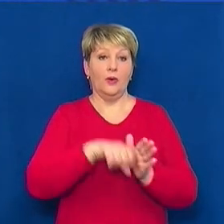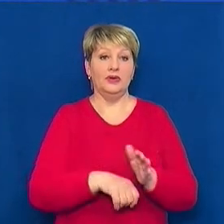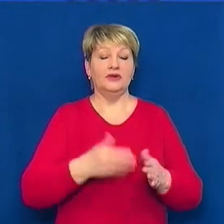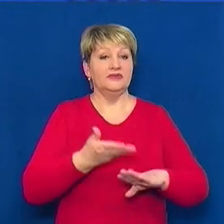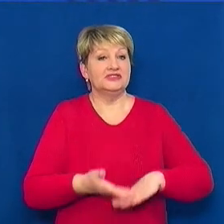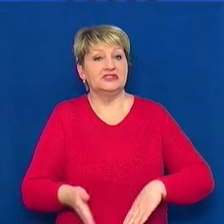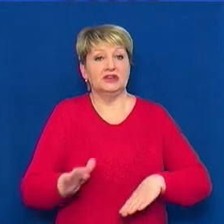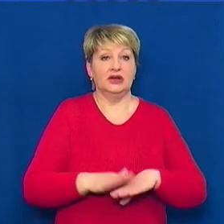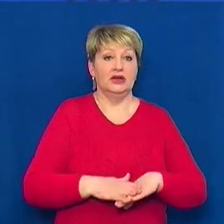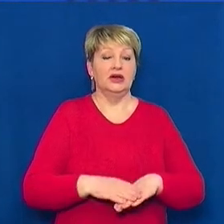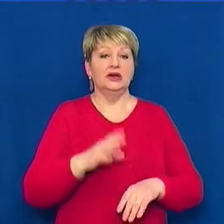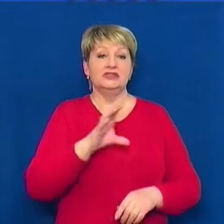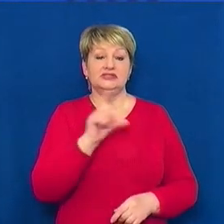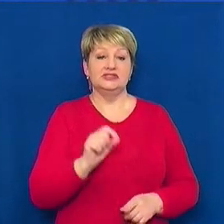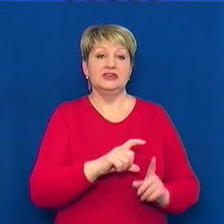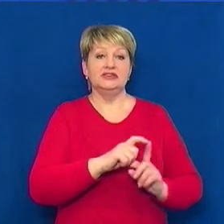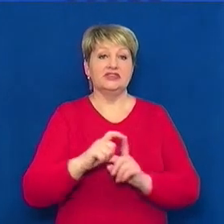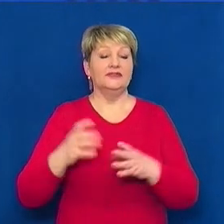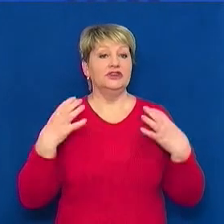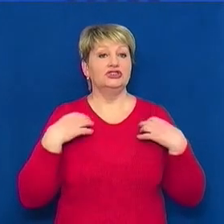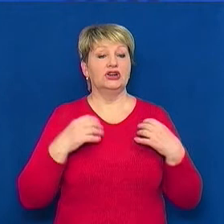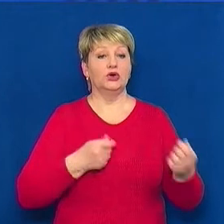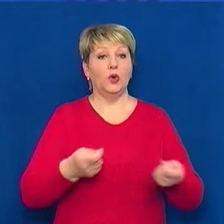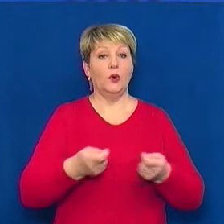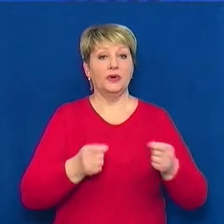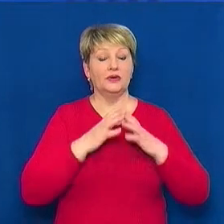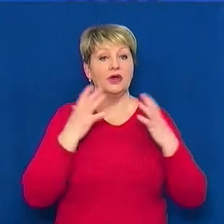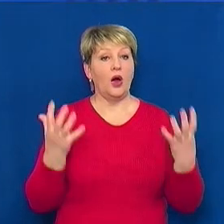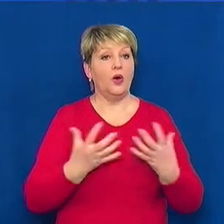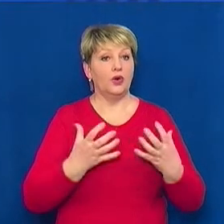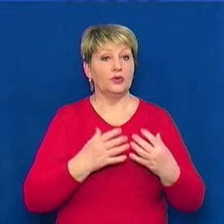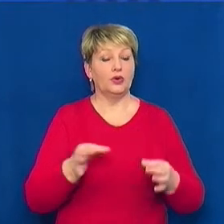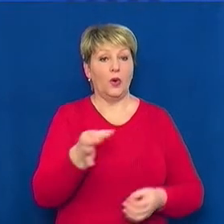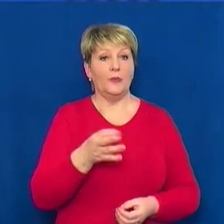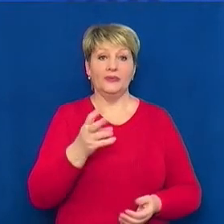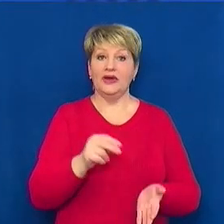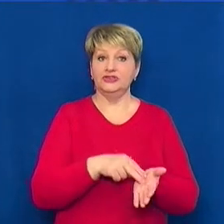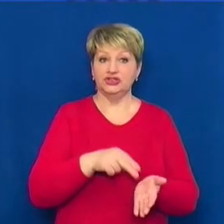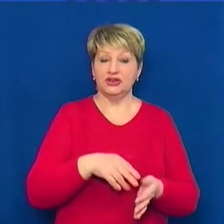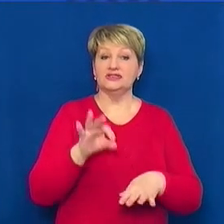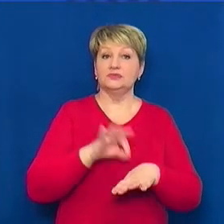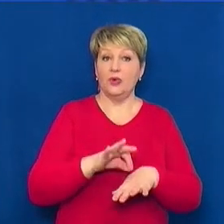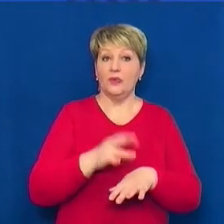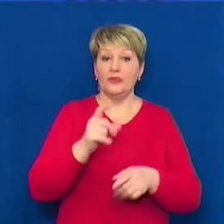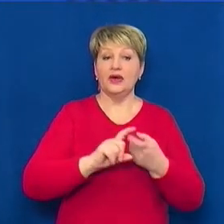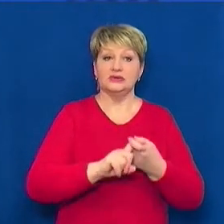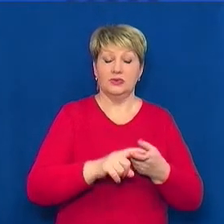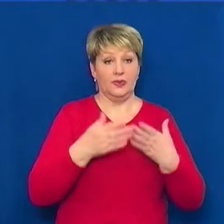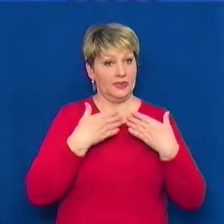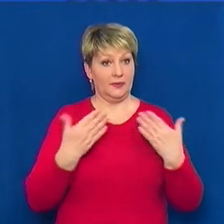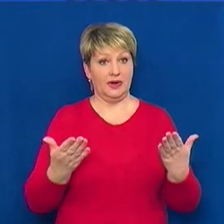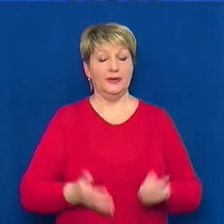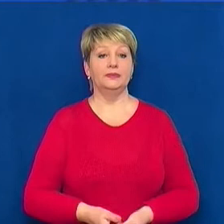що спричиняє недуга. Зі слів начальниці управління охорони здоров'я області Лариси Кошевої, на Черкащині хворих на коронавірус немає.